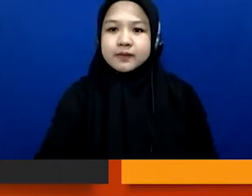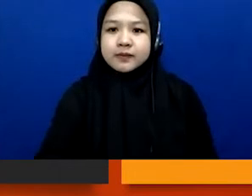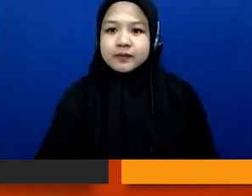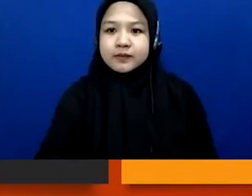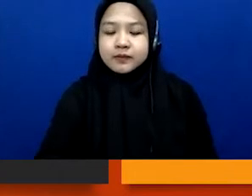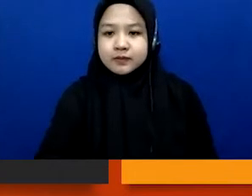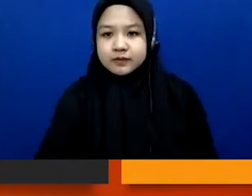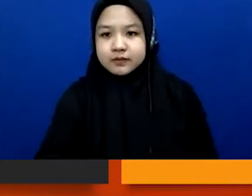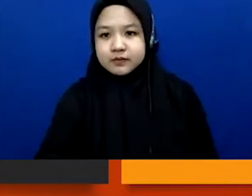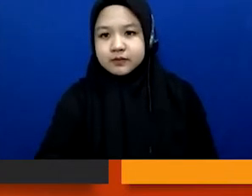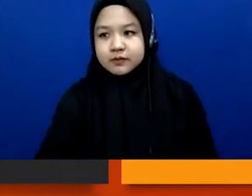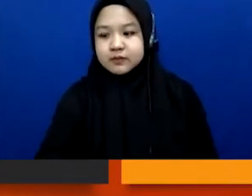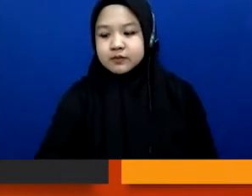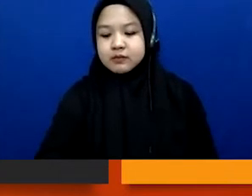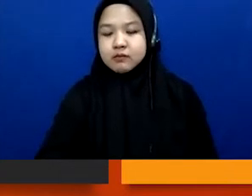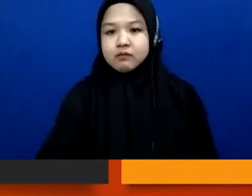lulas-lulas sih.